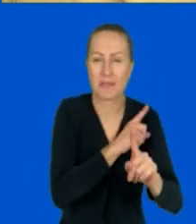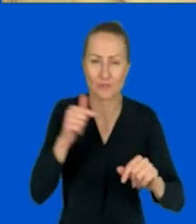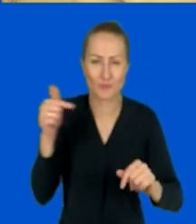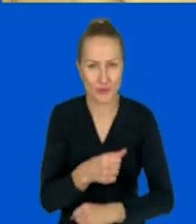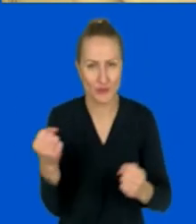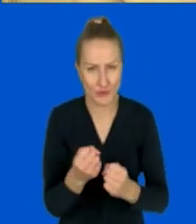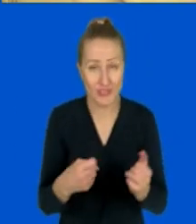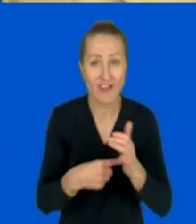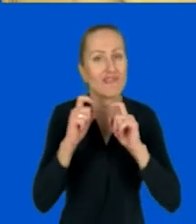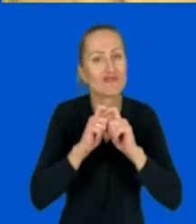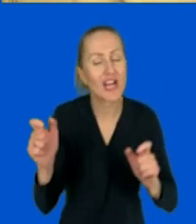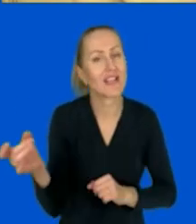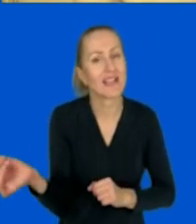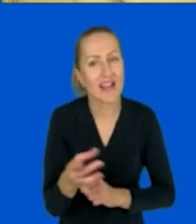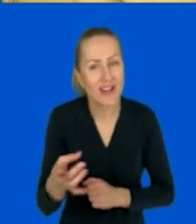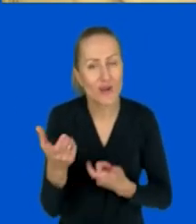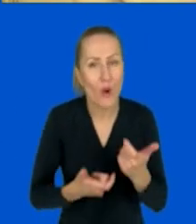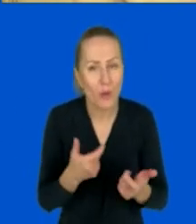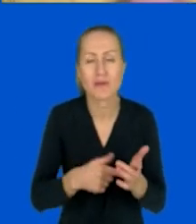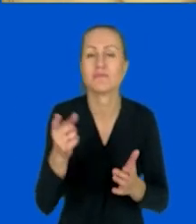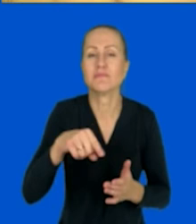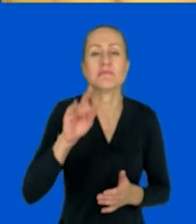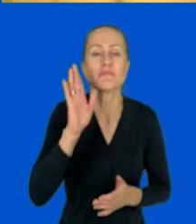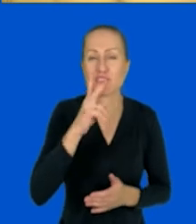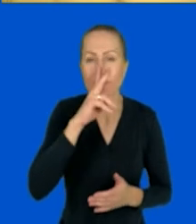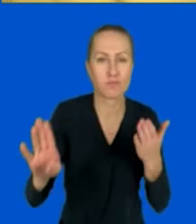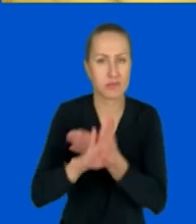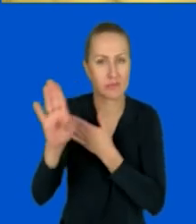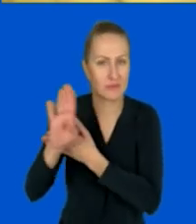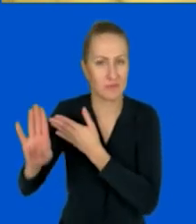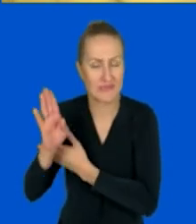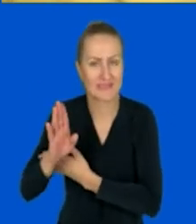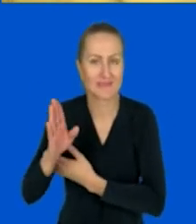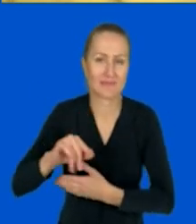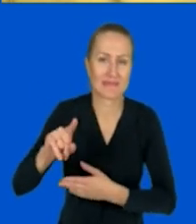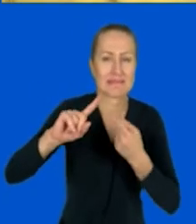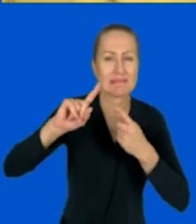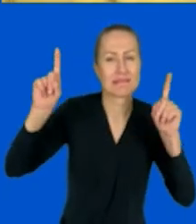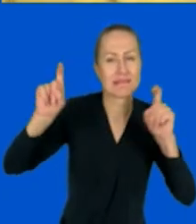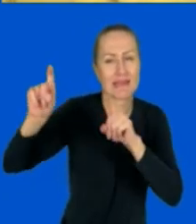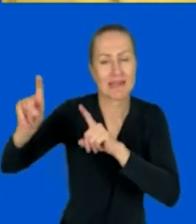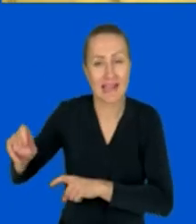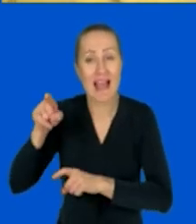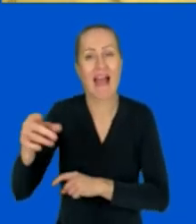Podczas gry będą się pojawiały zagadnienia. Akurat cała gra dotyczy przysłów polskich.